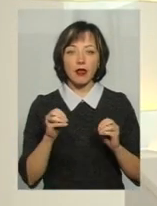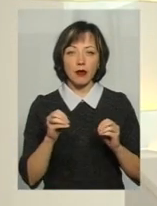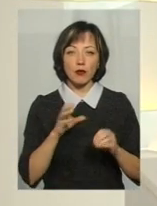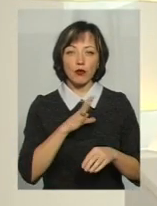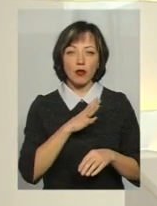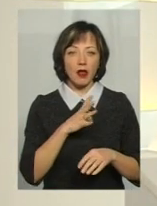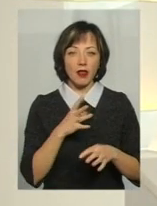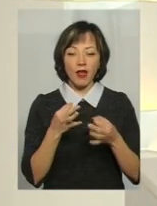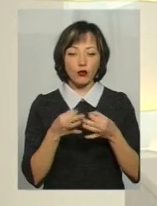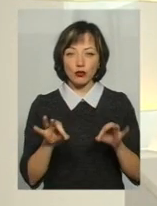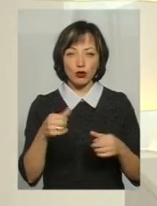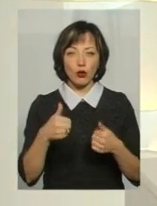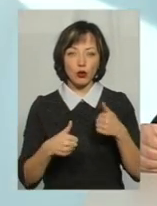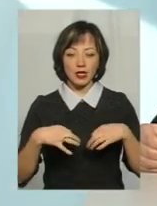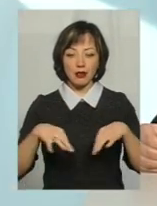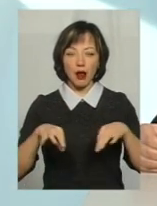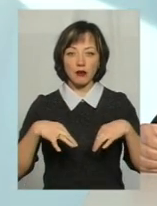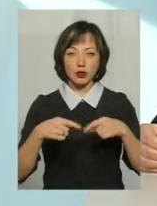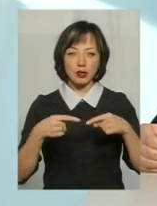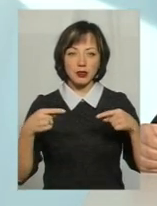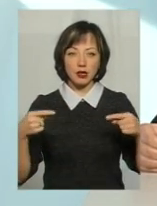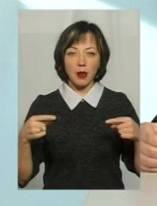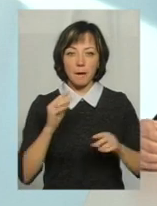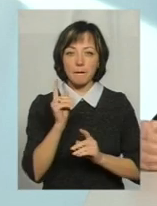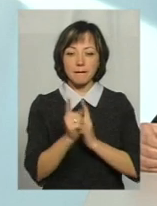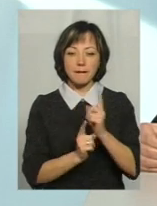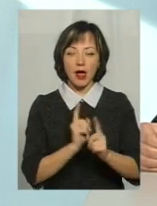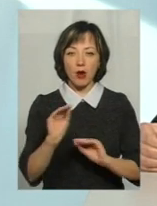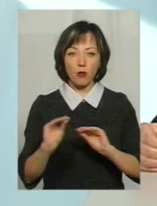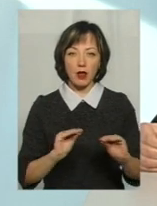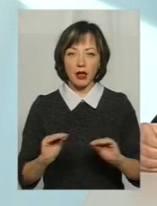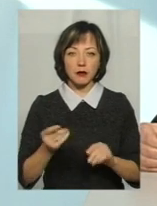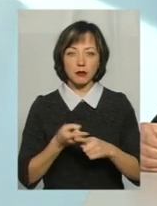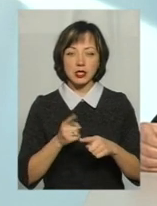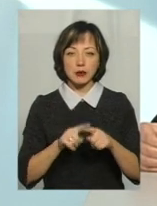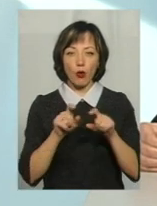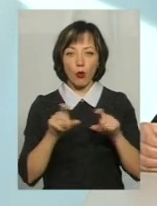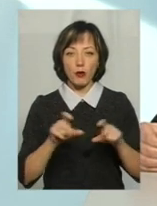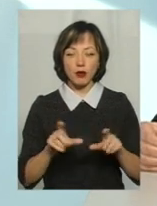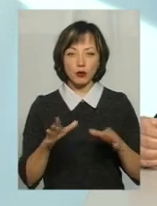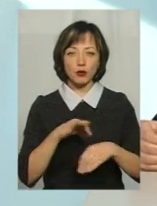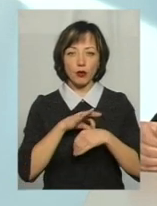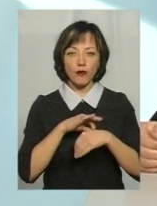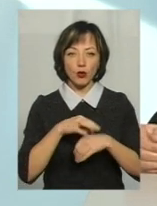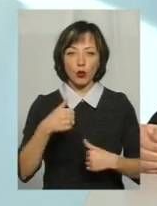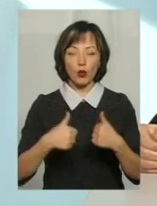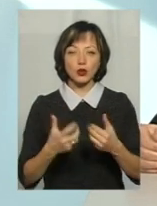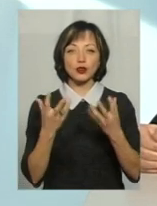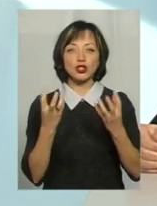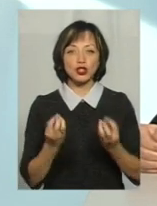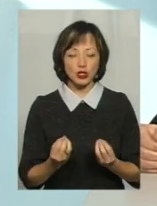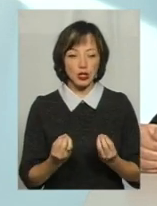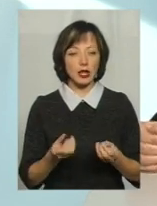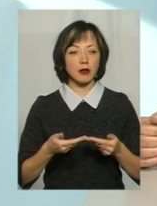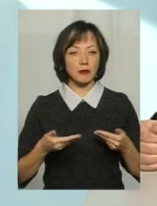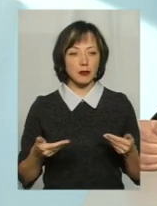недопущені до конкурсу транспортні засоби переобладнані. По цим об'єктам будуть проводитися конкурси ще. І